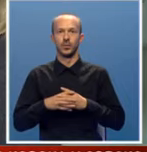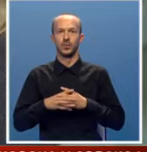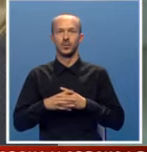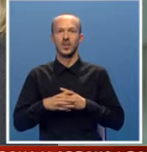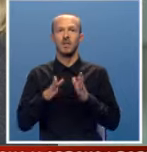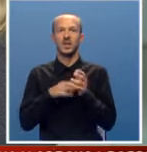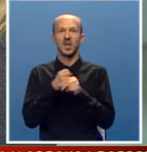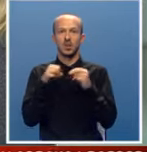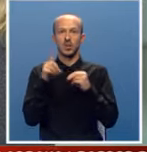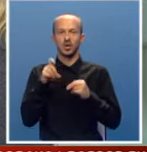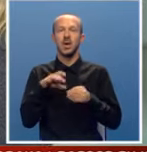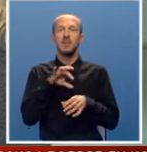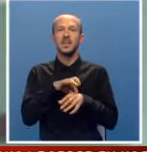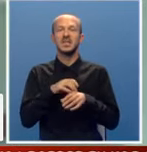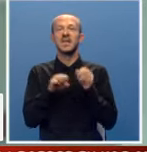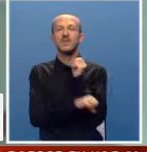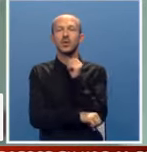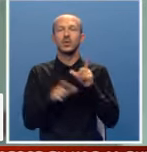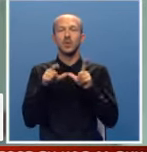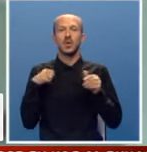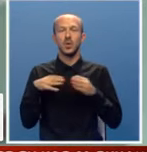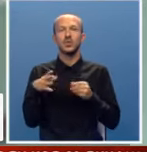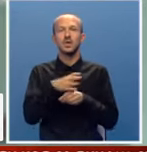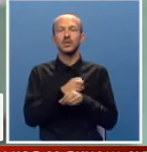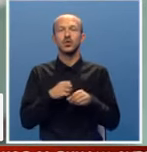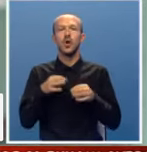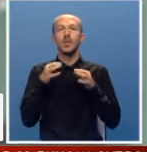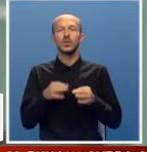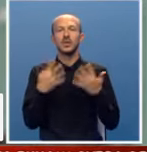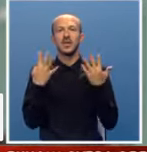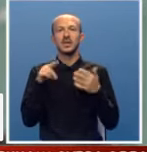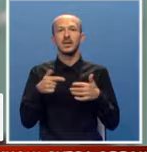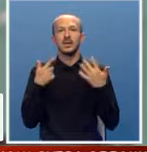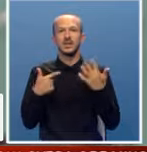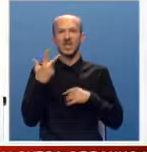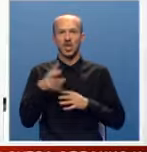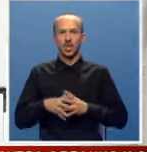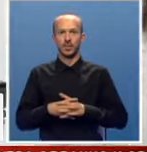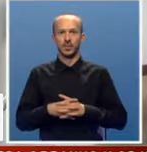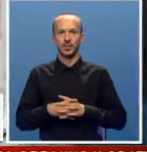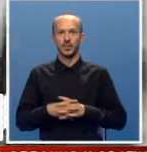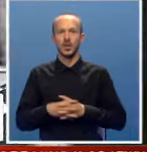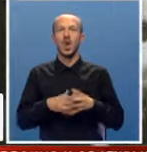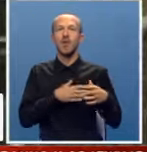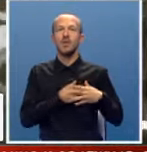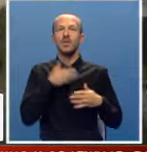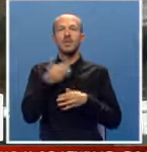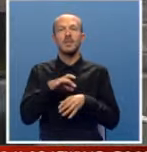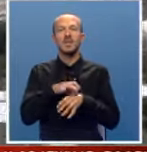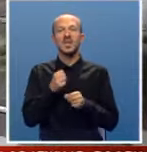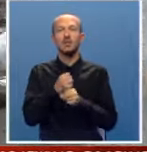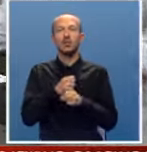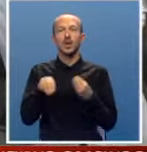Mladen Grbić, Medicinski fakultet u Banja Luci, završio je prosjekom 9,73. Ljubav prema medicini,